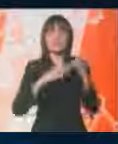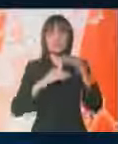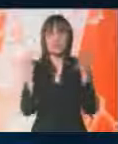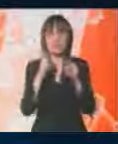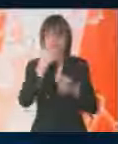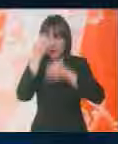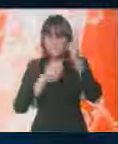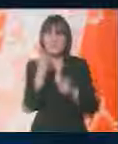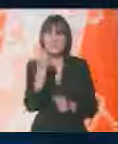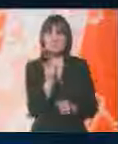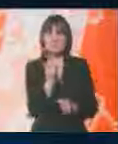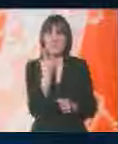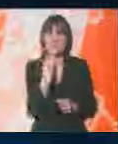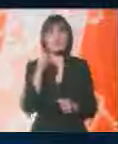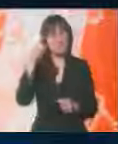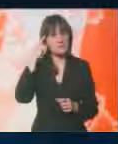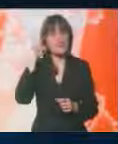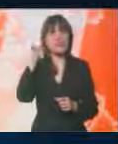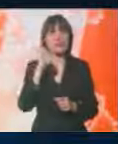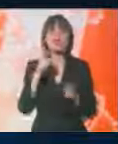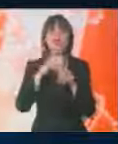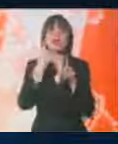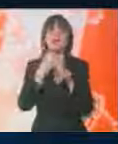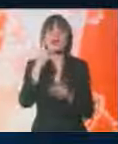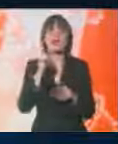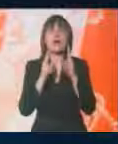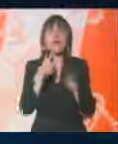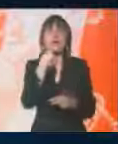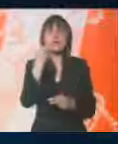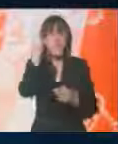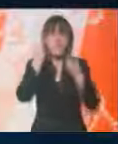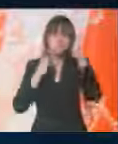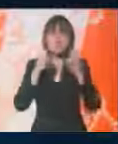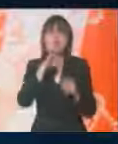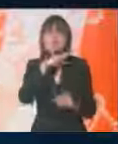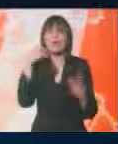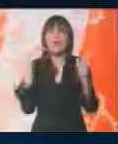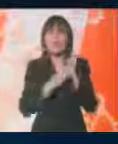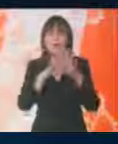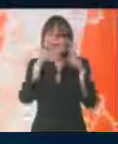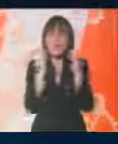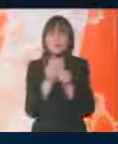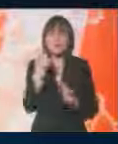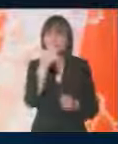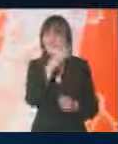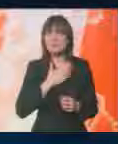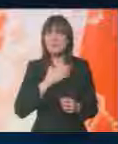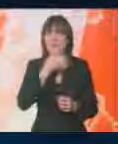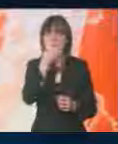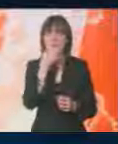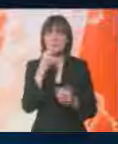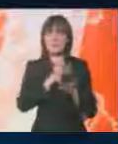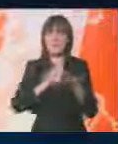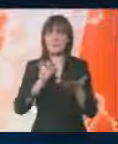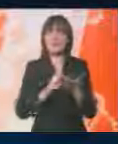Analitičar iz Prištine, Fatmir Šeholi, smatra da će se Dik Marti, kako je rekao, znojiti mnogo dok dokaže sve ono što je u svom izveštaju napisao.